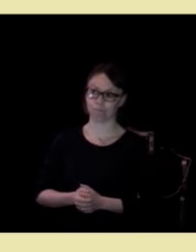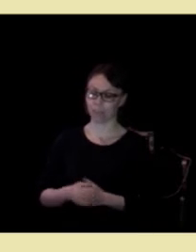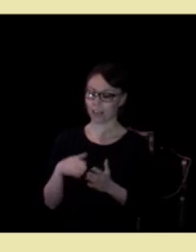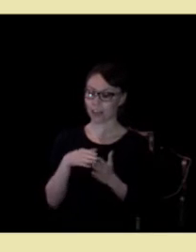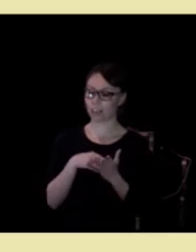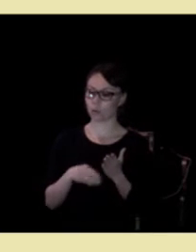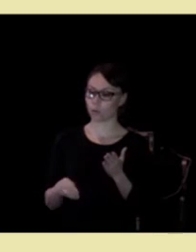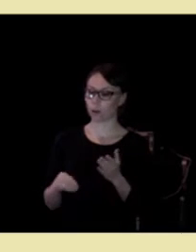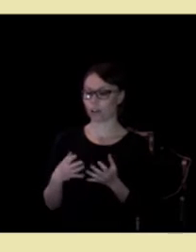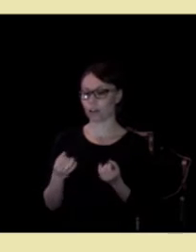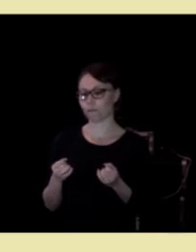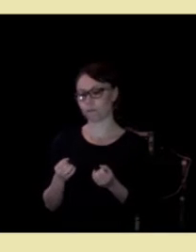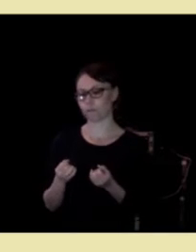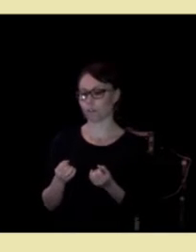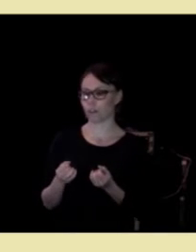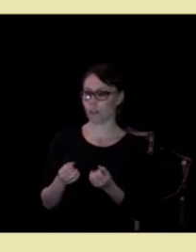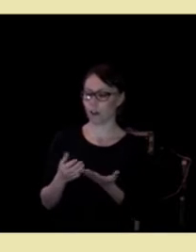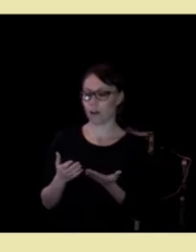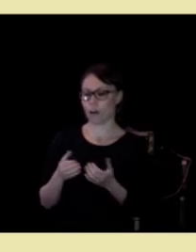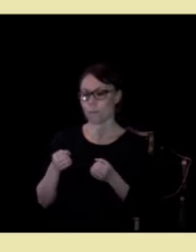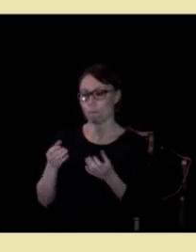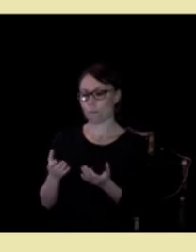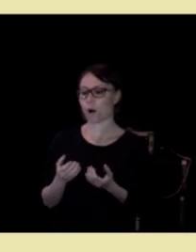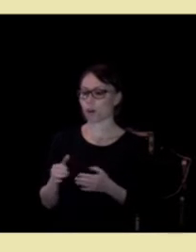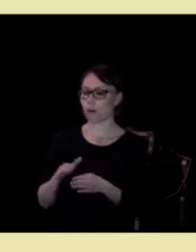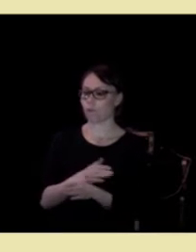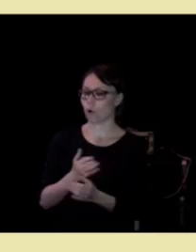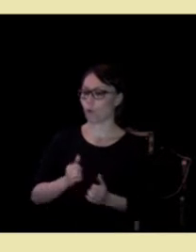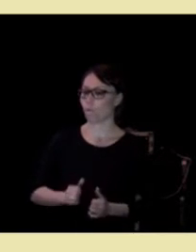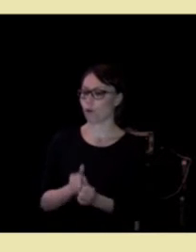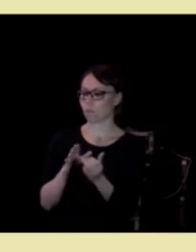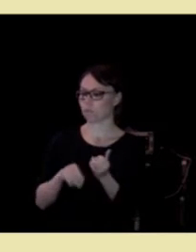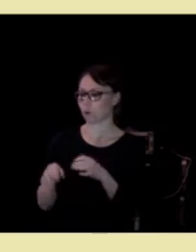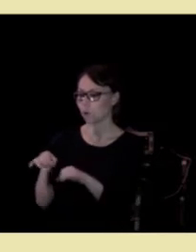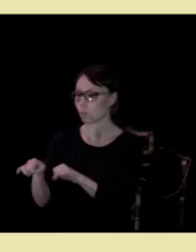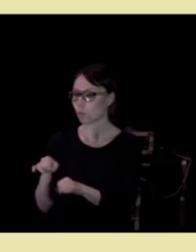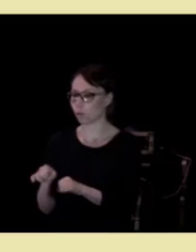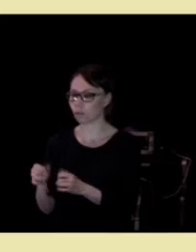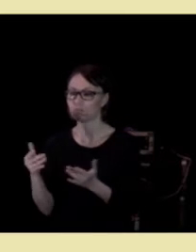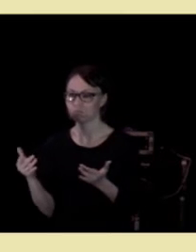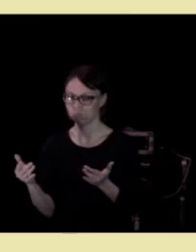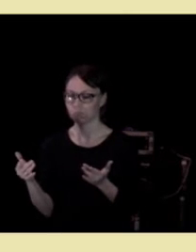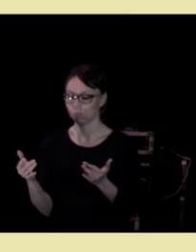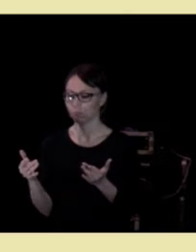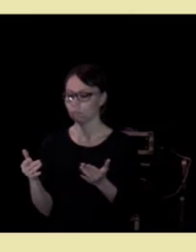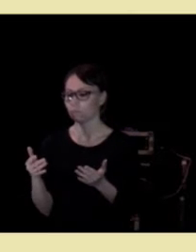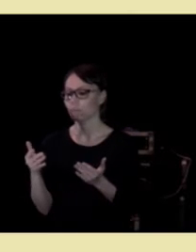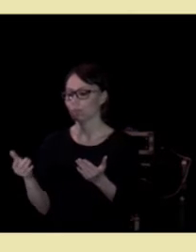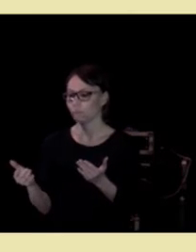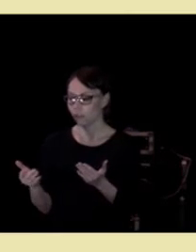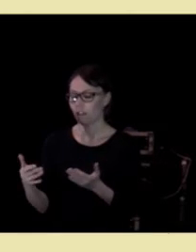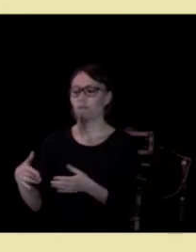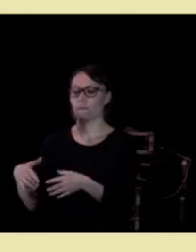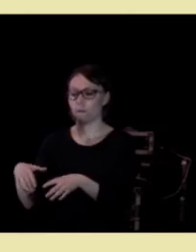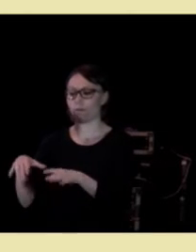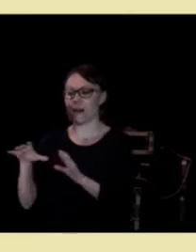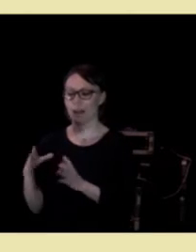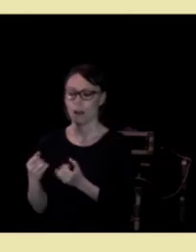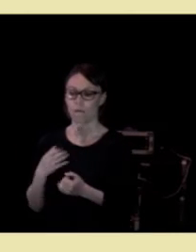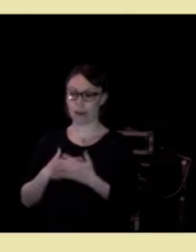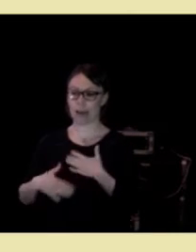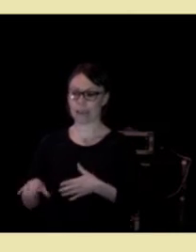Resultatet av mange full oppfølging i kommunen vil alt for ofte bli en ytterligere forverring av